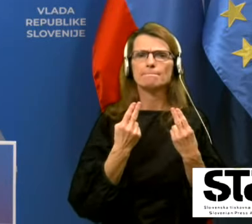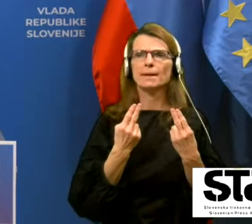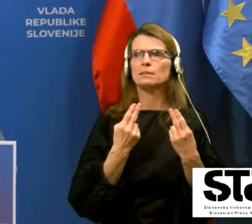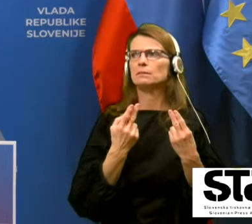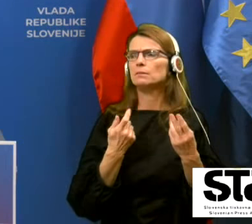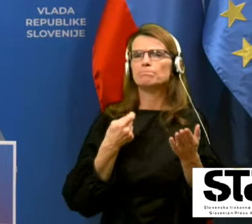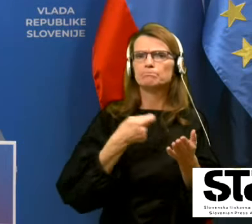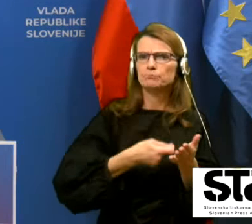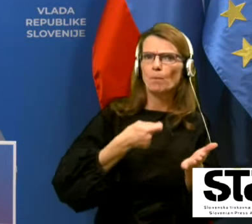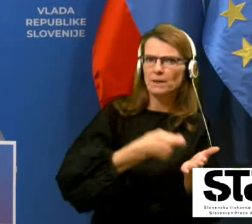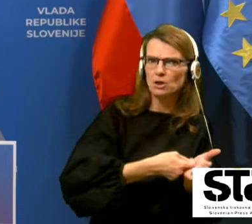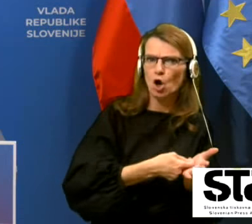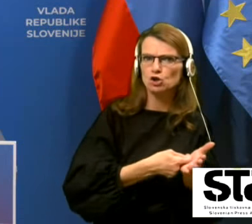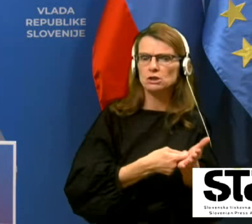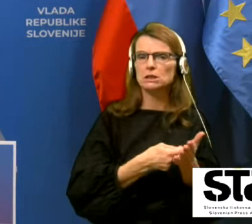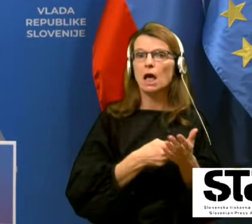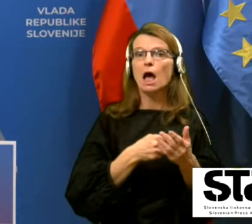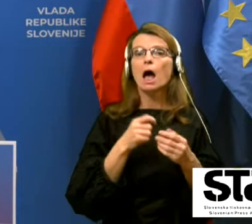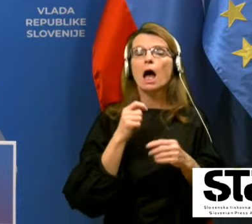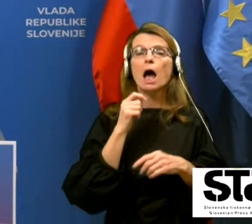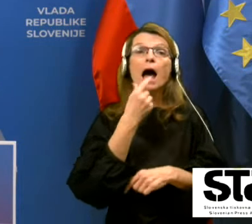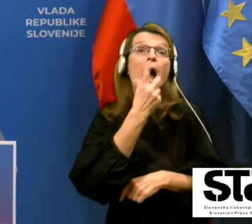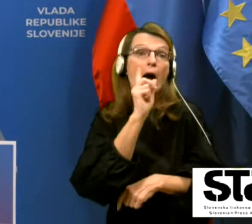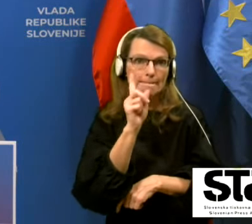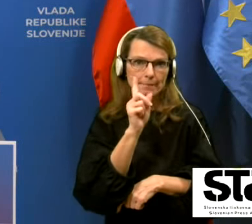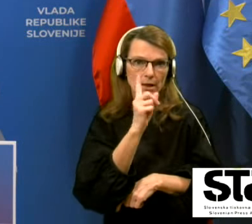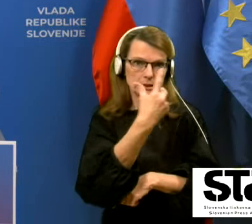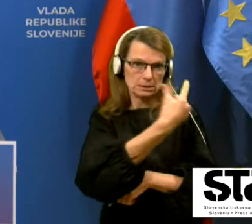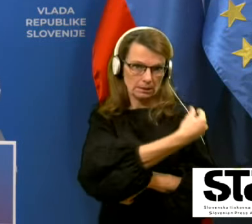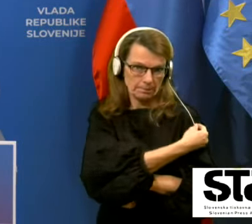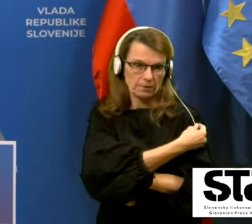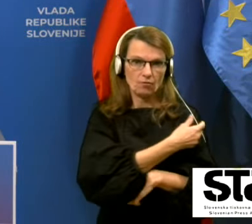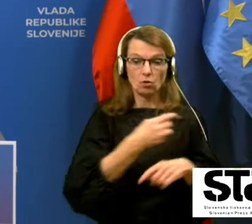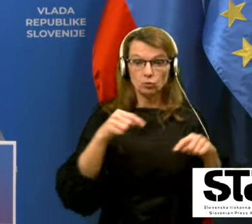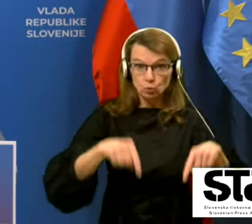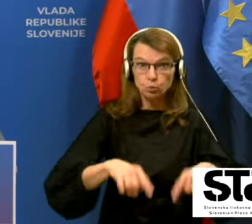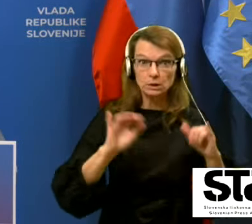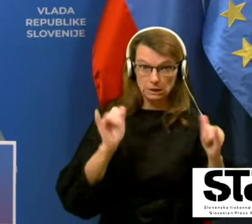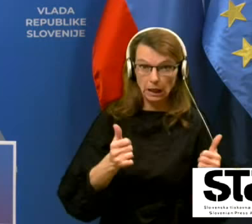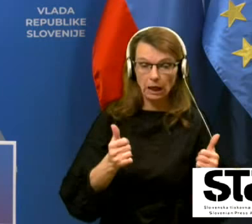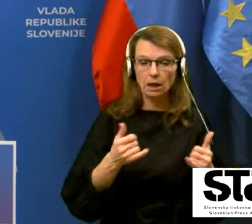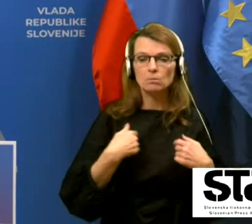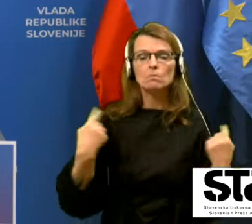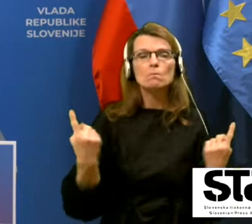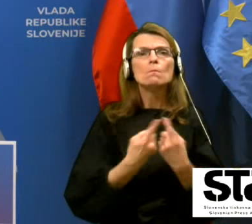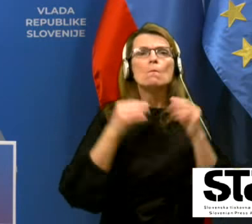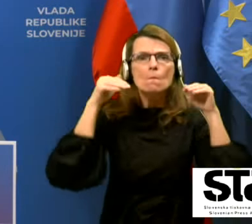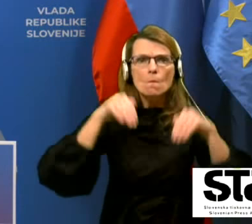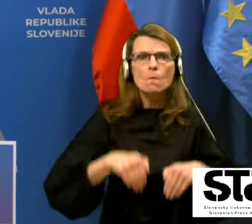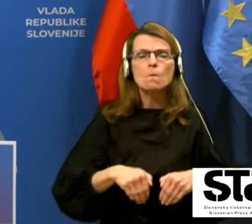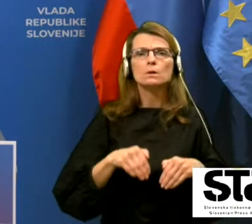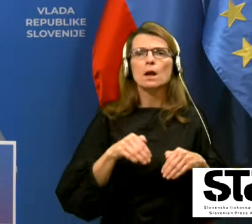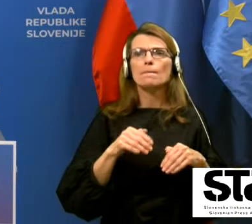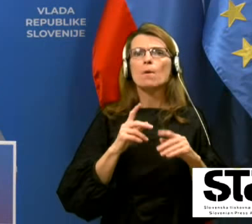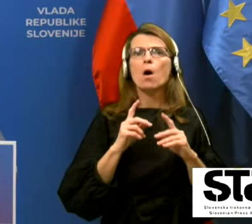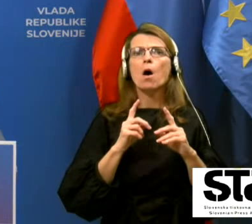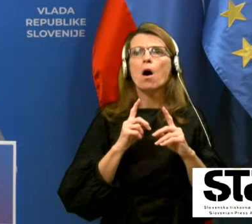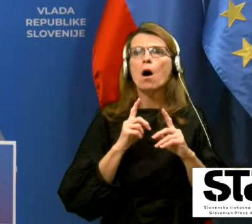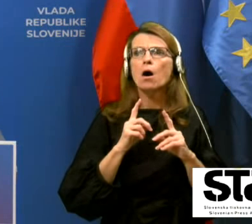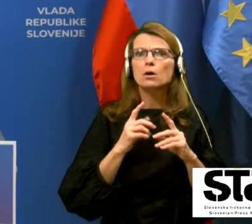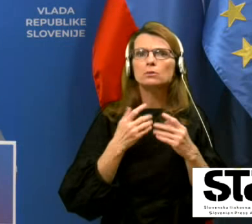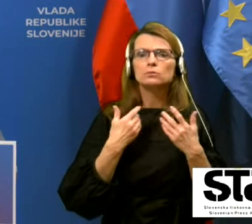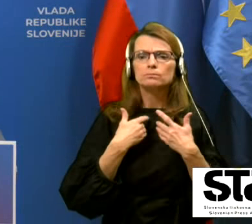cepivo je tukaj. moramo biti in izvesti